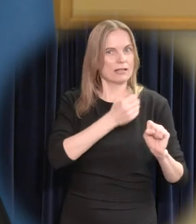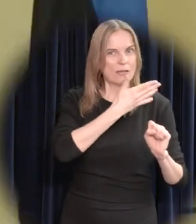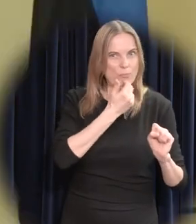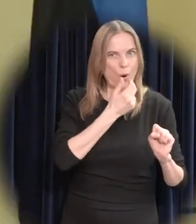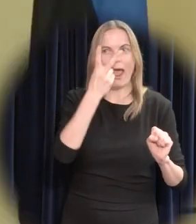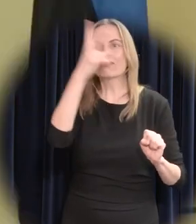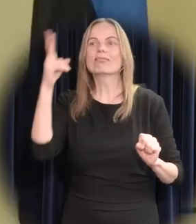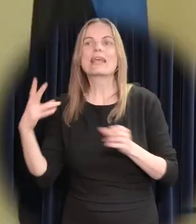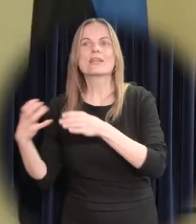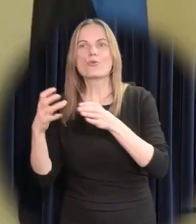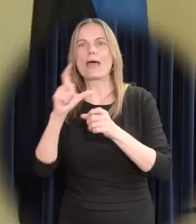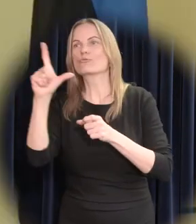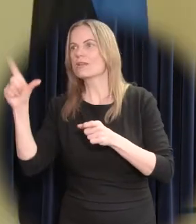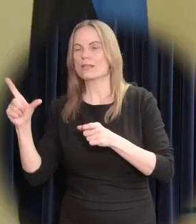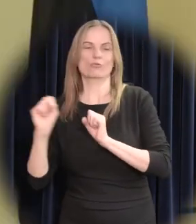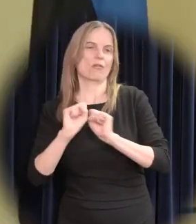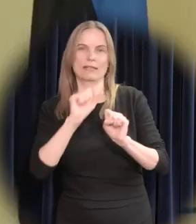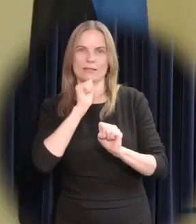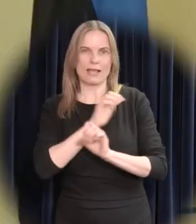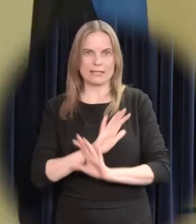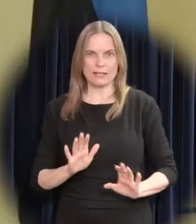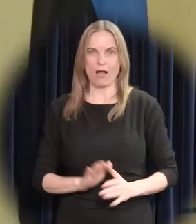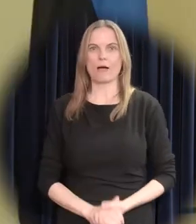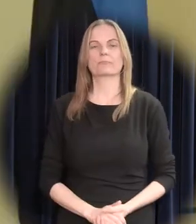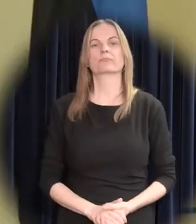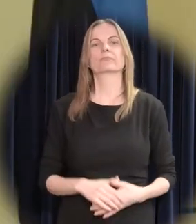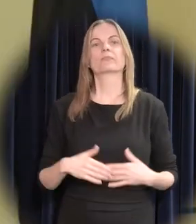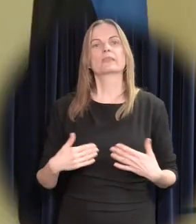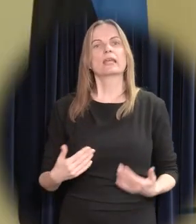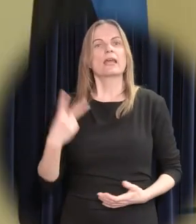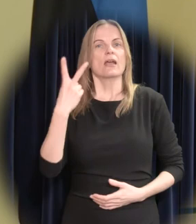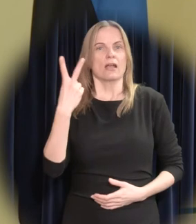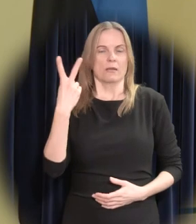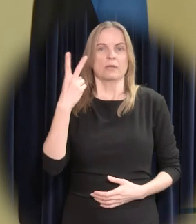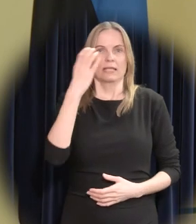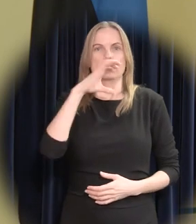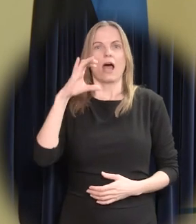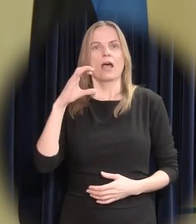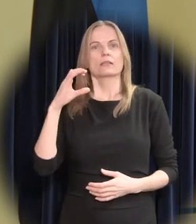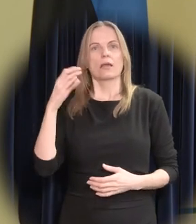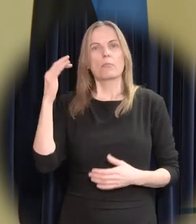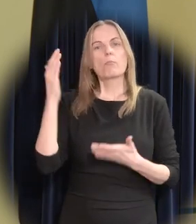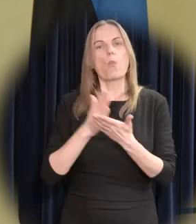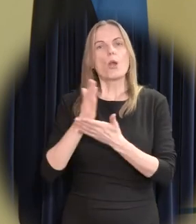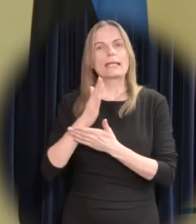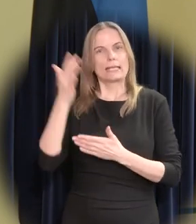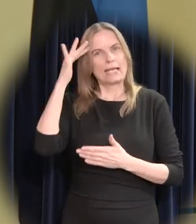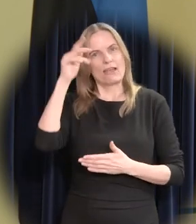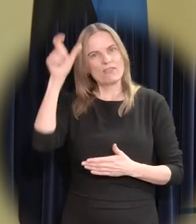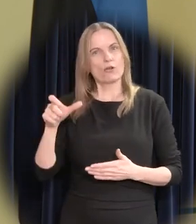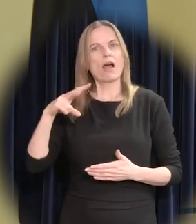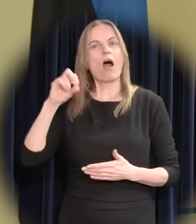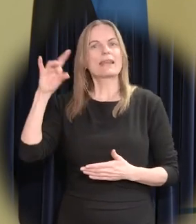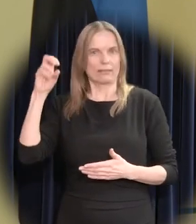Head inimesed üle Eesti! Hanna Arendt, 20. sajandi mõjukamaid poliitilisi filosoofe, on